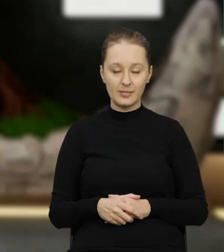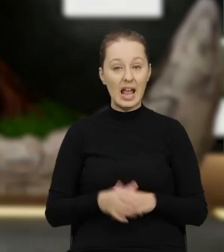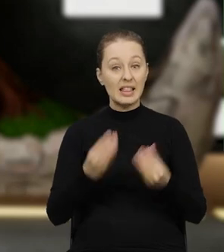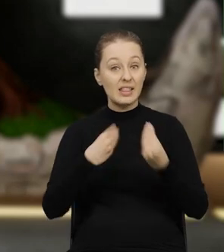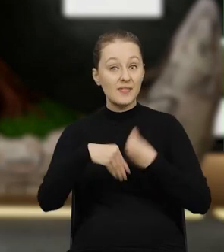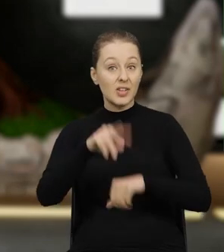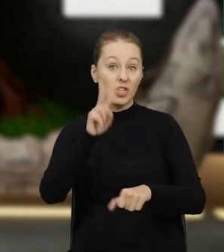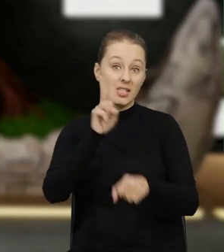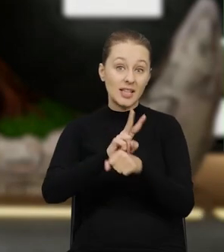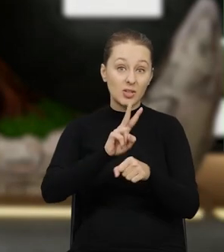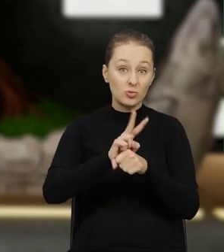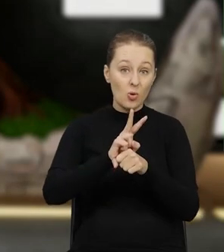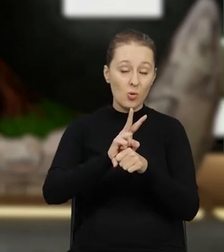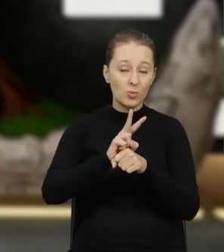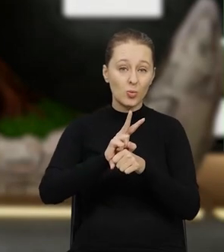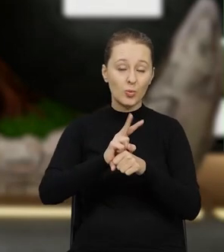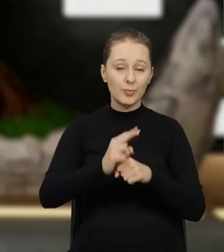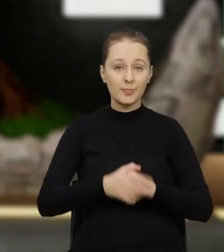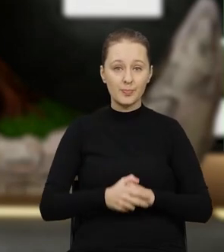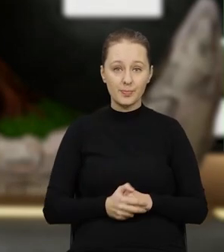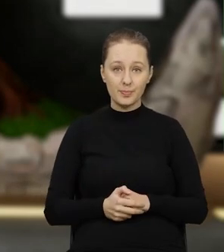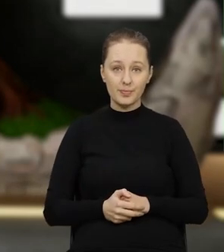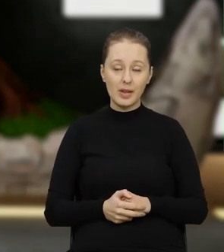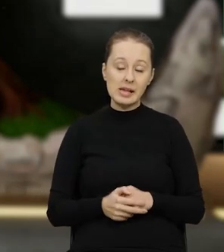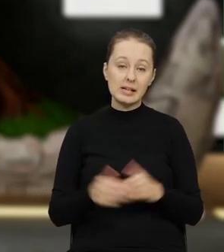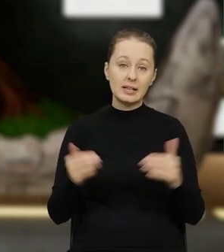nadzoru czy też może raczej zwiększenie